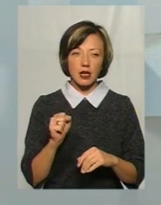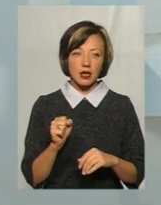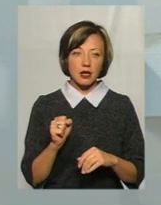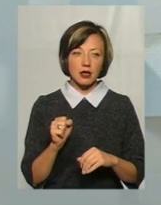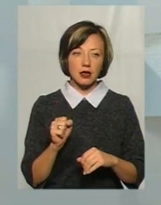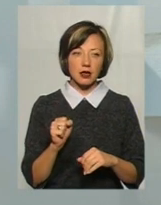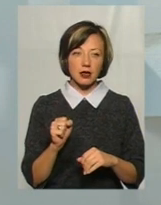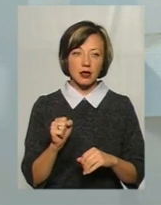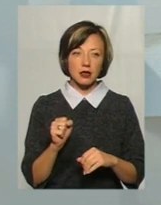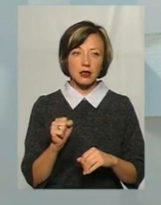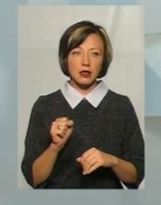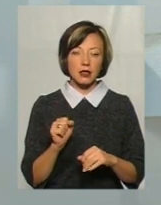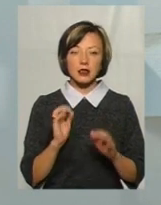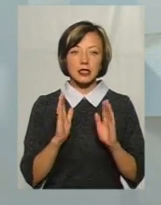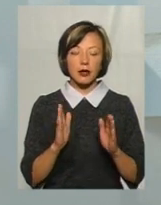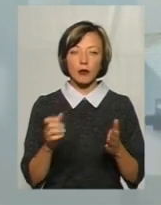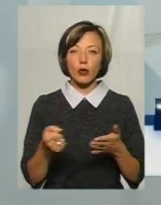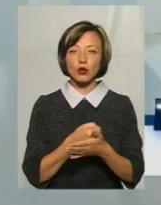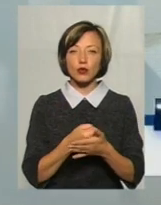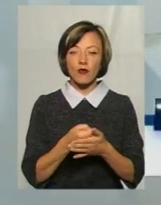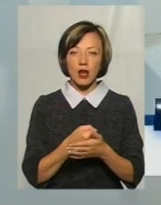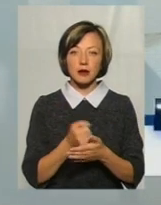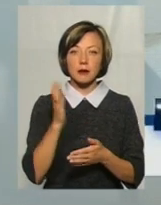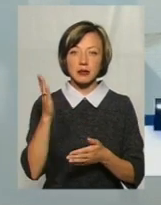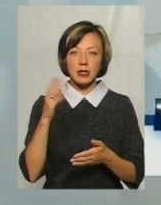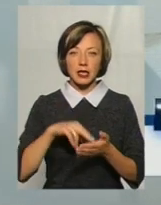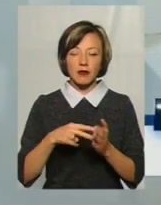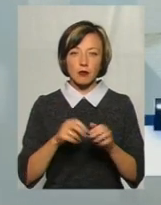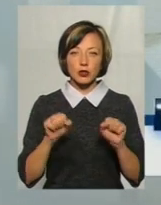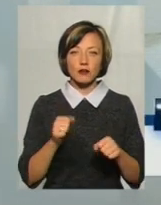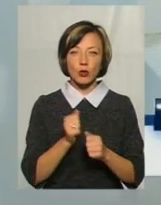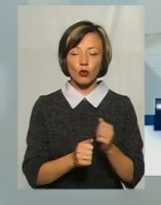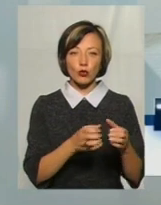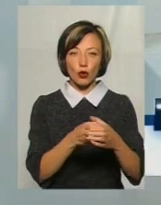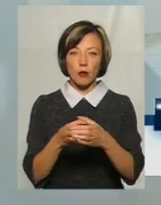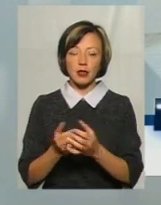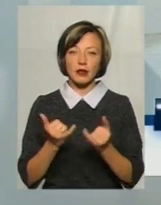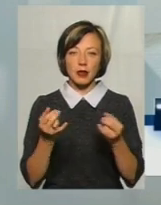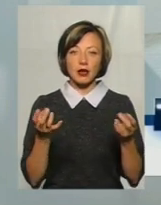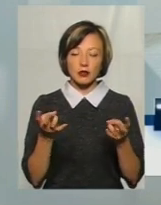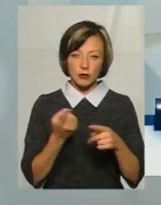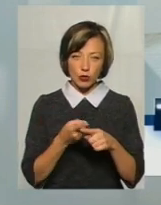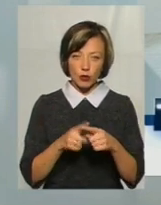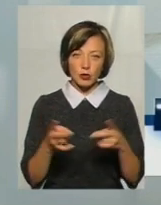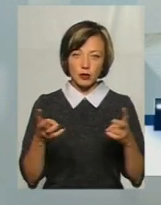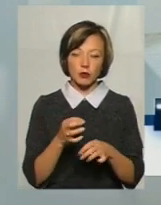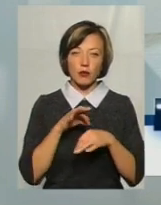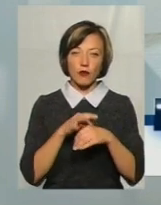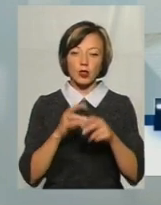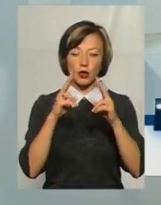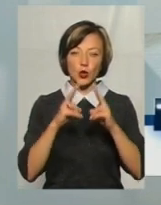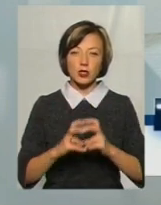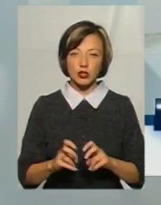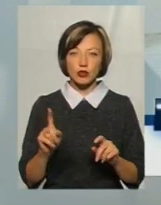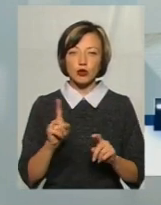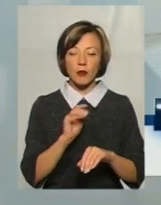розсувати перспективні можливості кожної громади, але для цього потрібно проводити аналітичні дослідження,